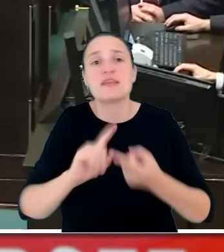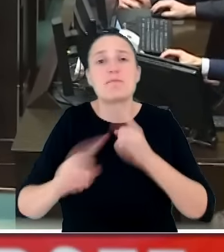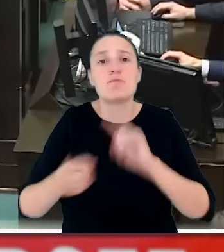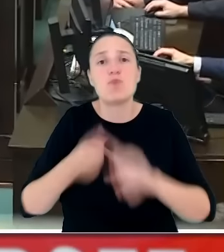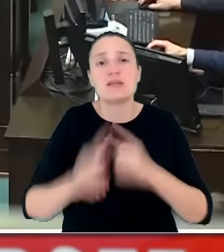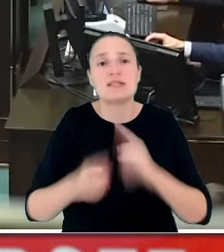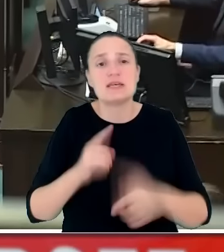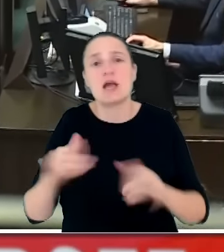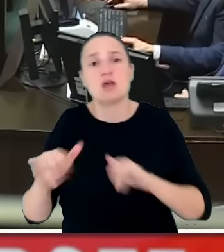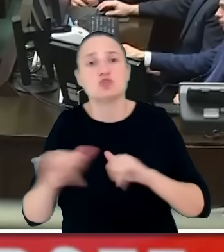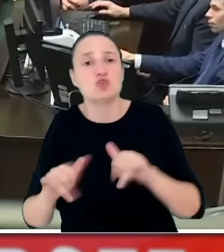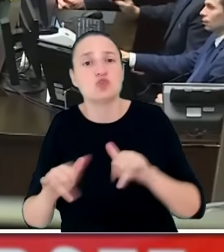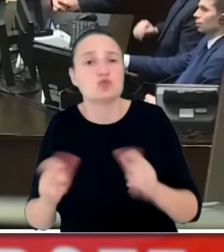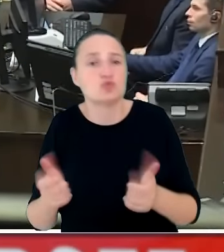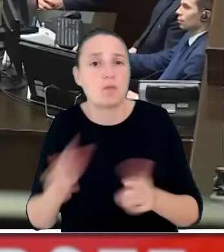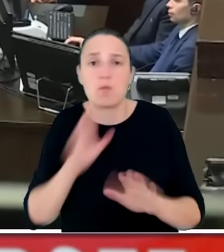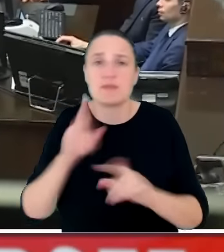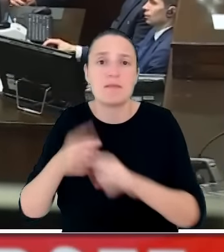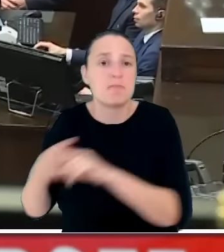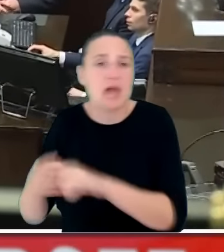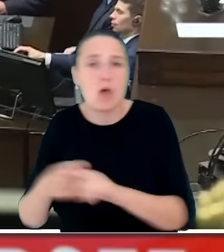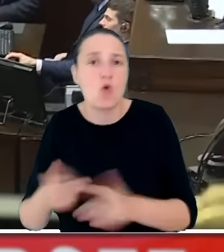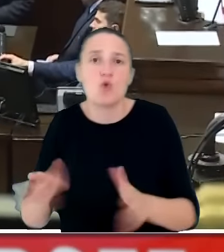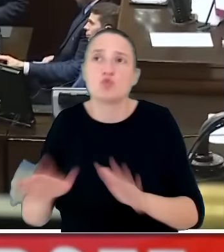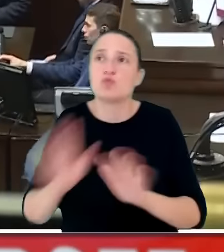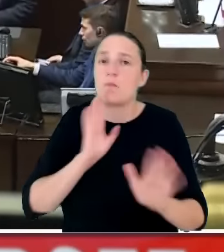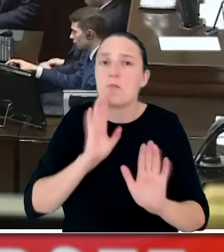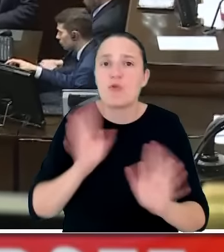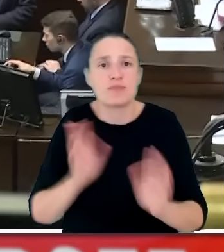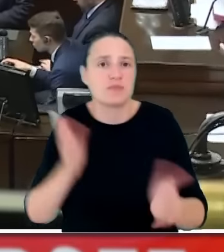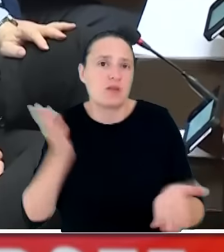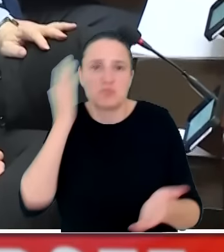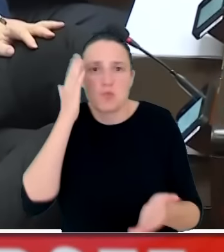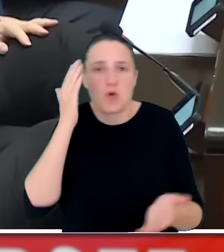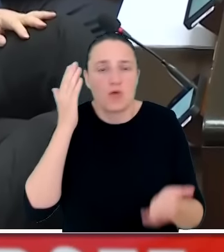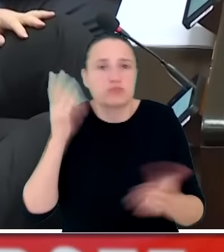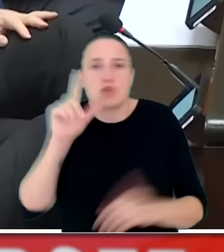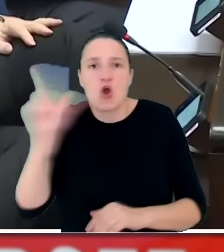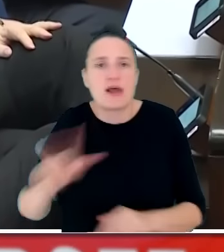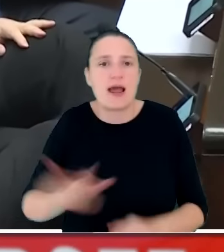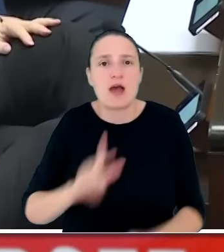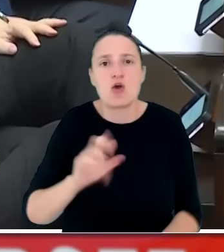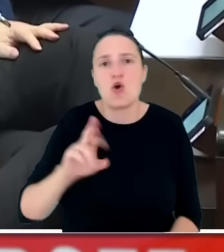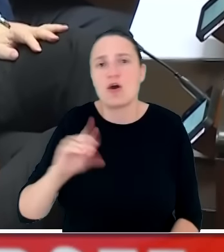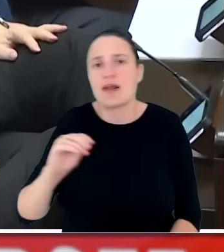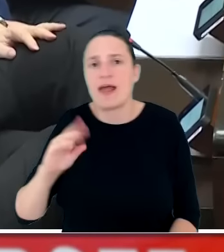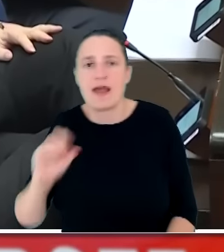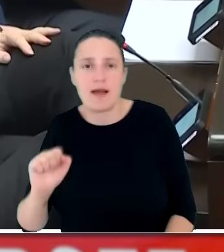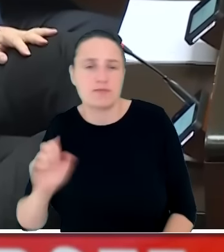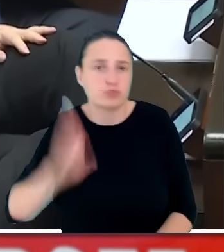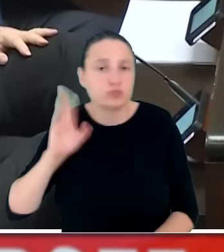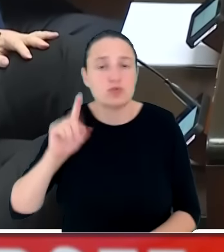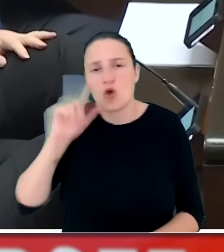rządzenia państwem, jak Białoruś, jak Korea, gdzie właściwie nie ma opozycji. Czy do tego samego dąży Donald Tusk i jego